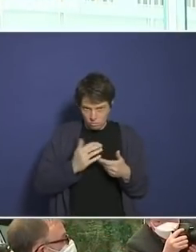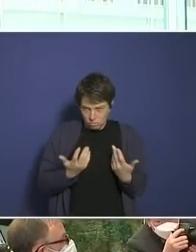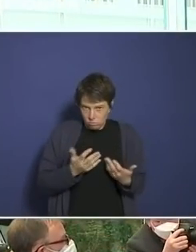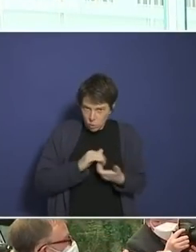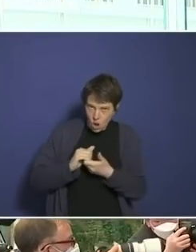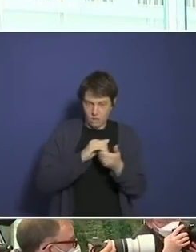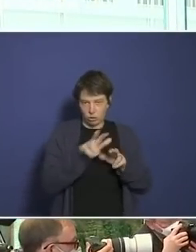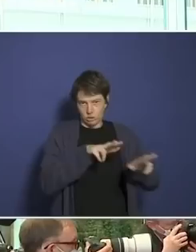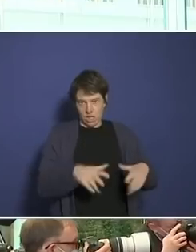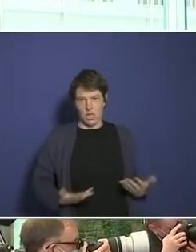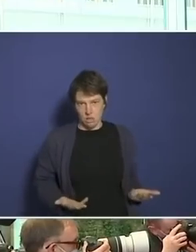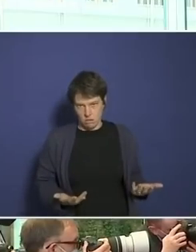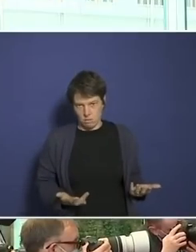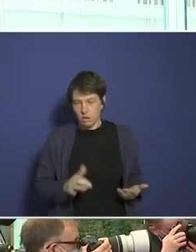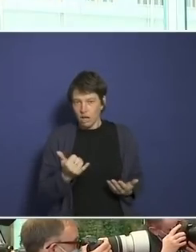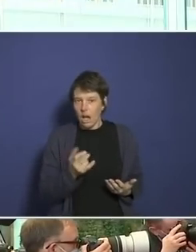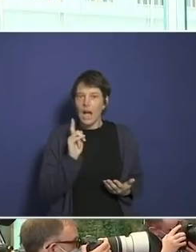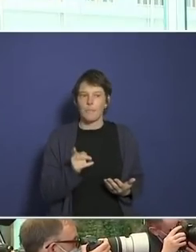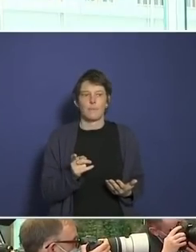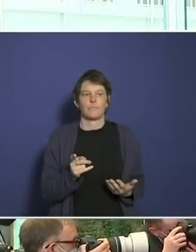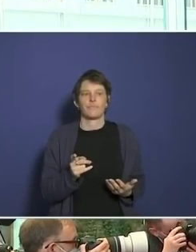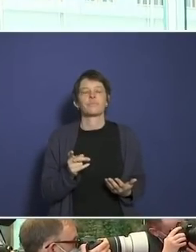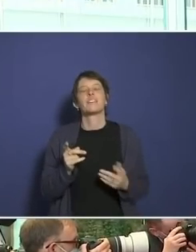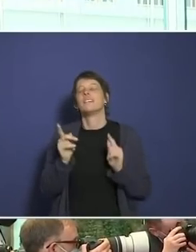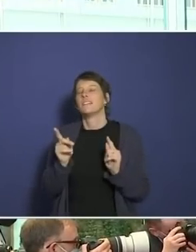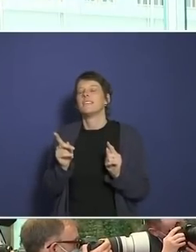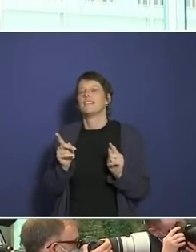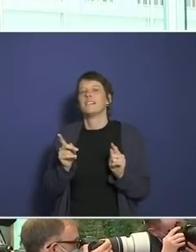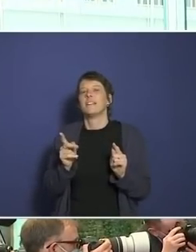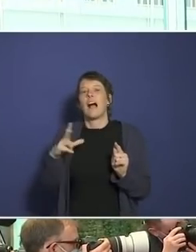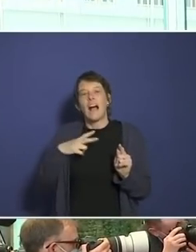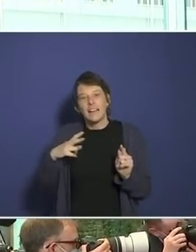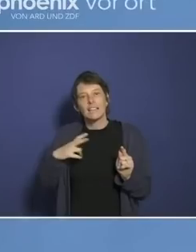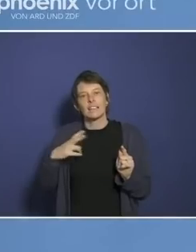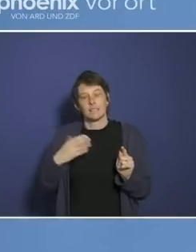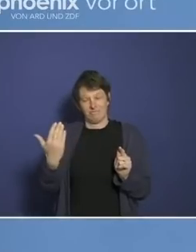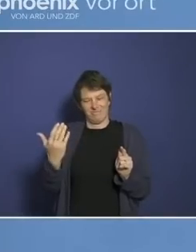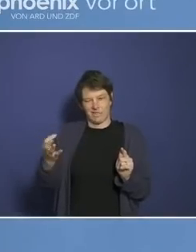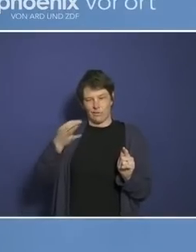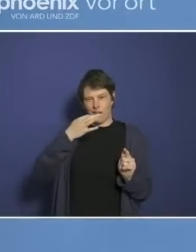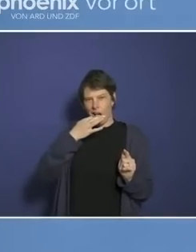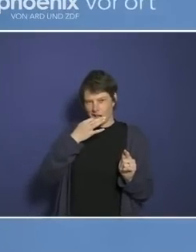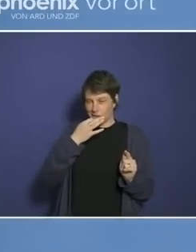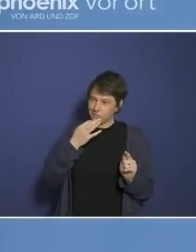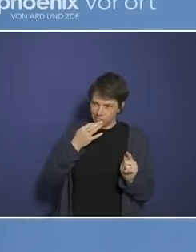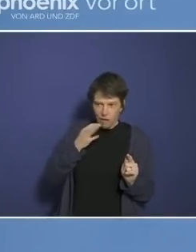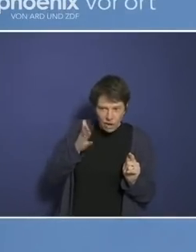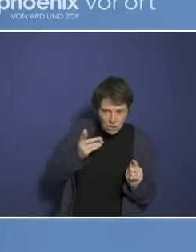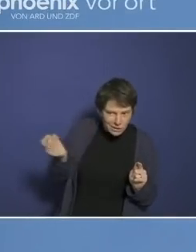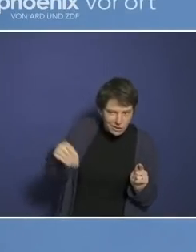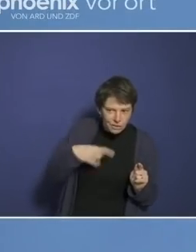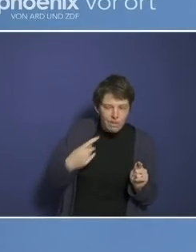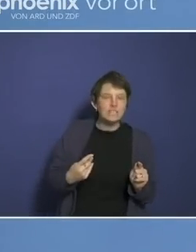Frage soll ja im Prinzip andeuten, als wenn in der Corona-Politik die